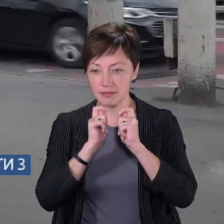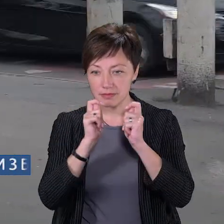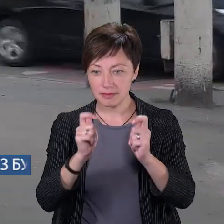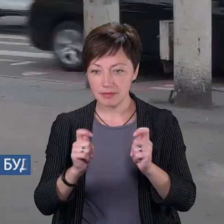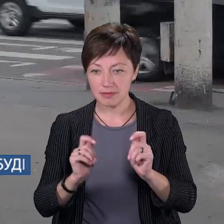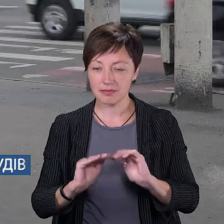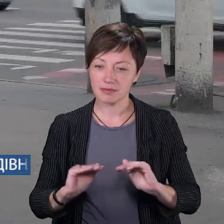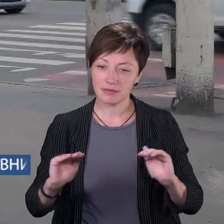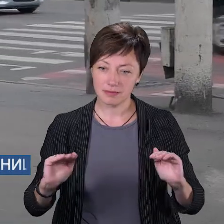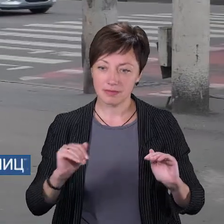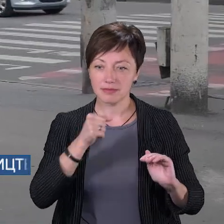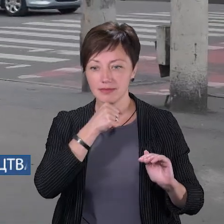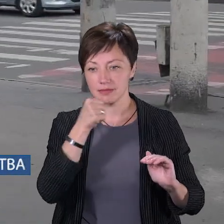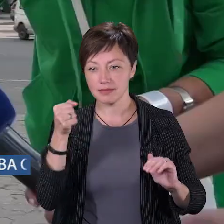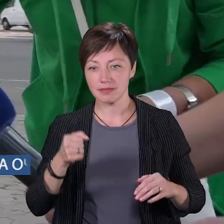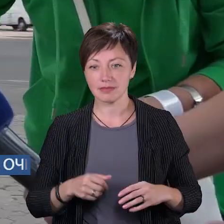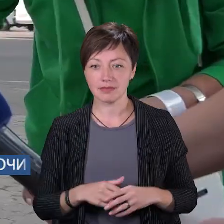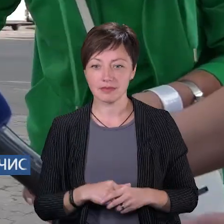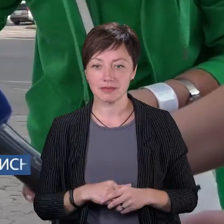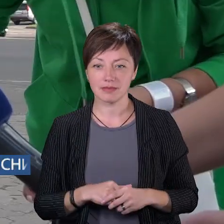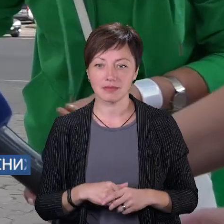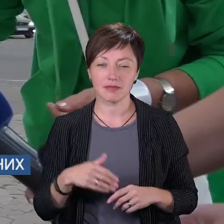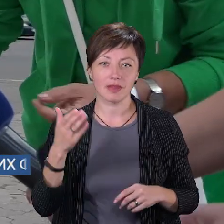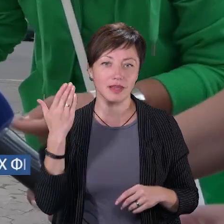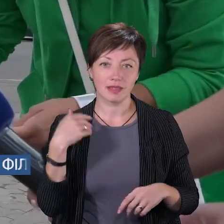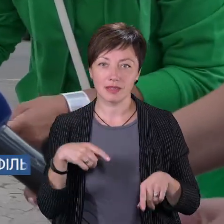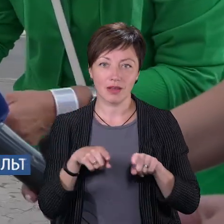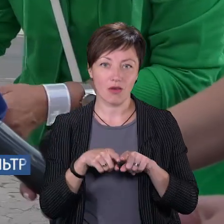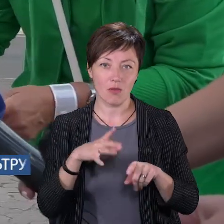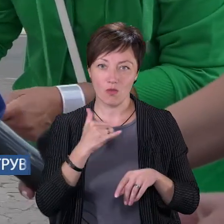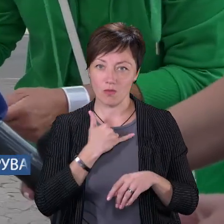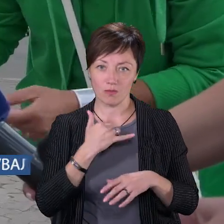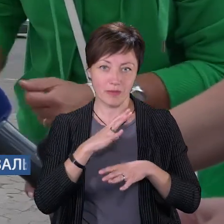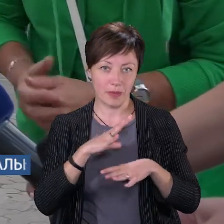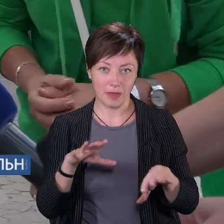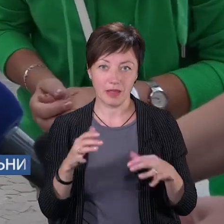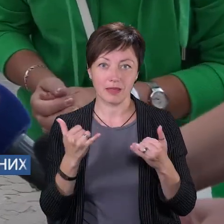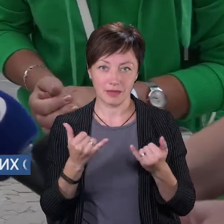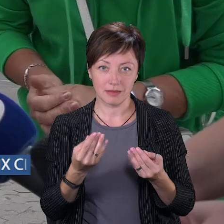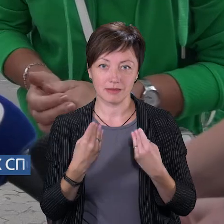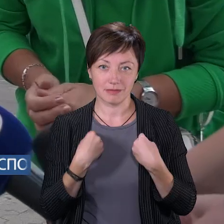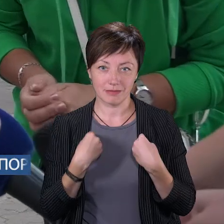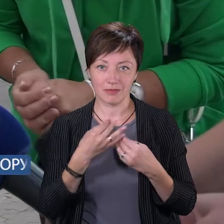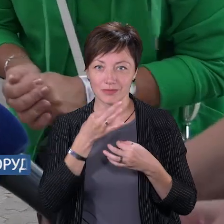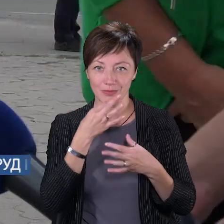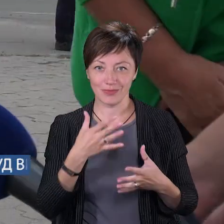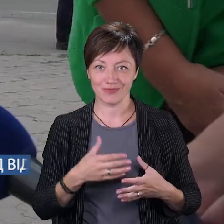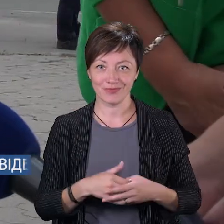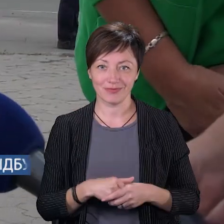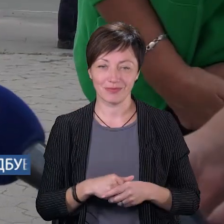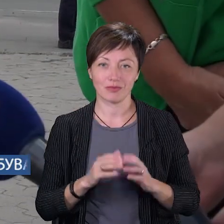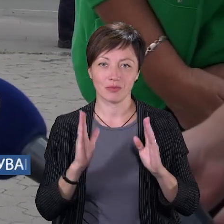подарунки як дітям, так і дорослим. Раніше такого не мала, а цей мені дуже сподобався.